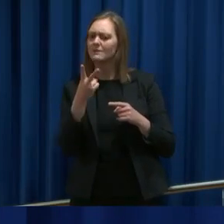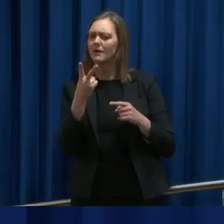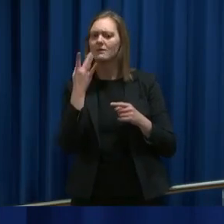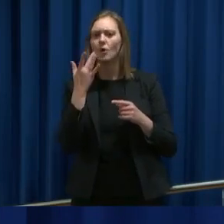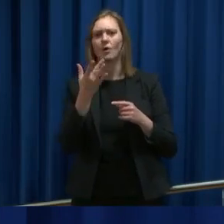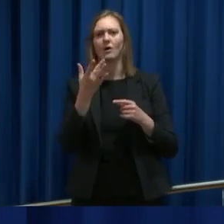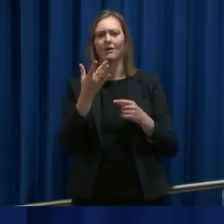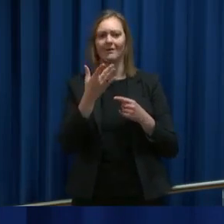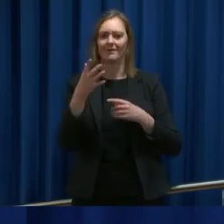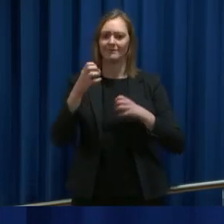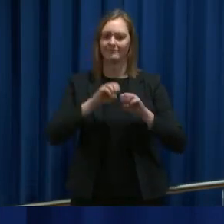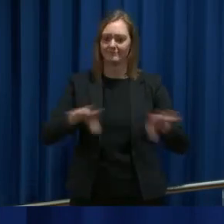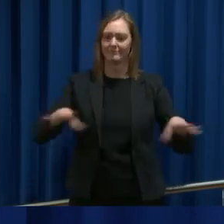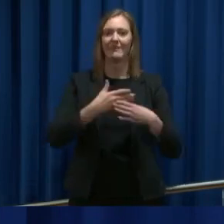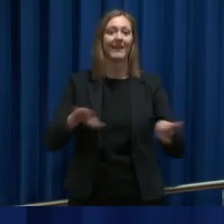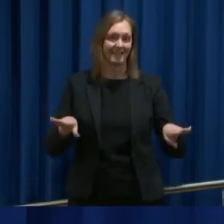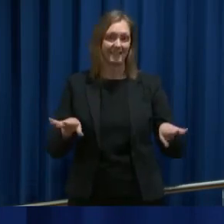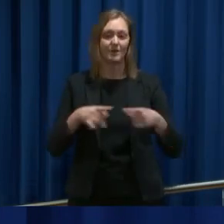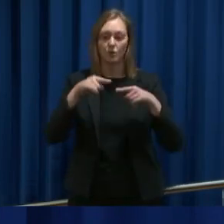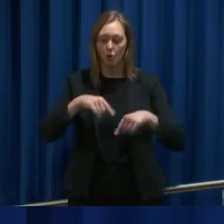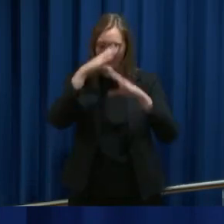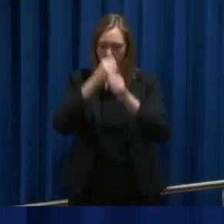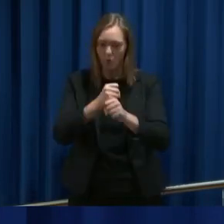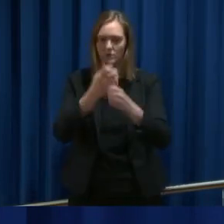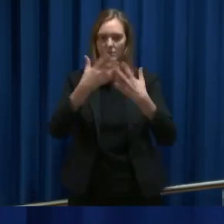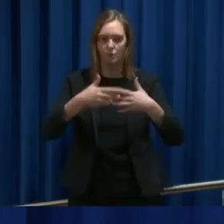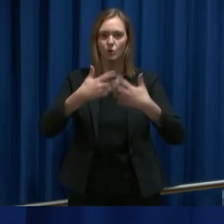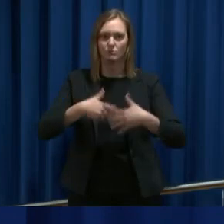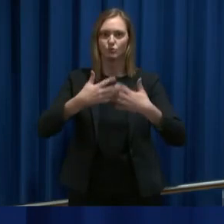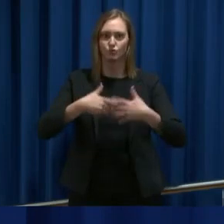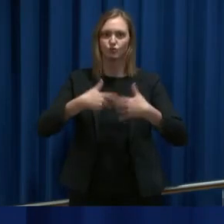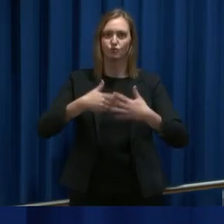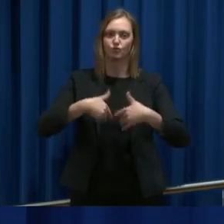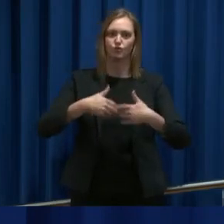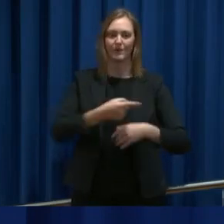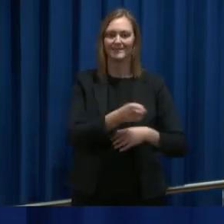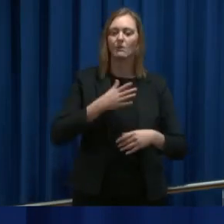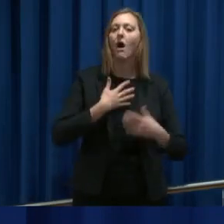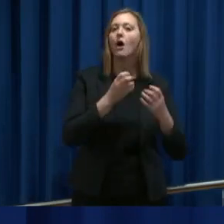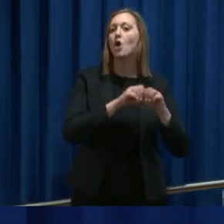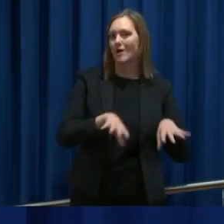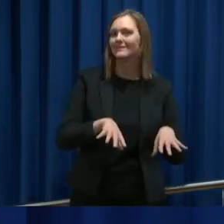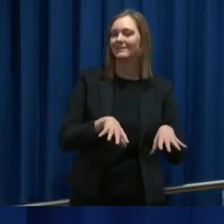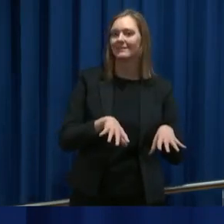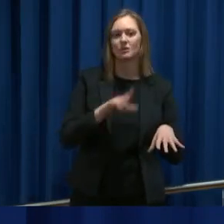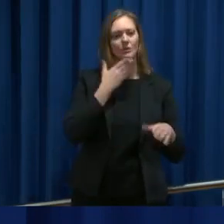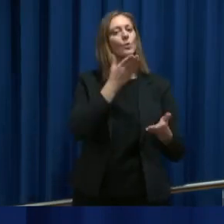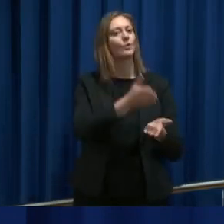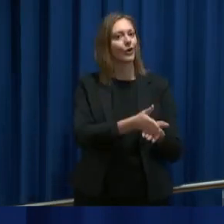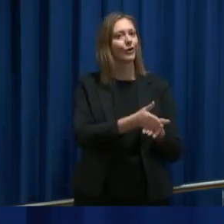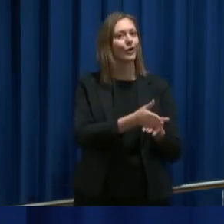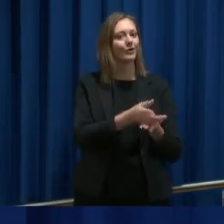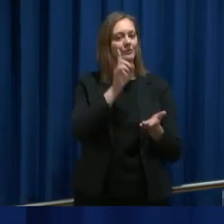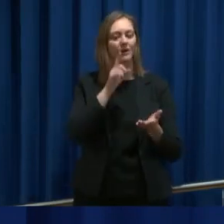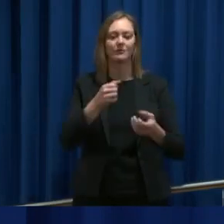er ferdige med dette. Men nå konsentrerer vi oss om å få produksjonen opp og sørge for at de som har løsninger som er gode nok til å